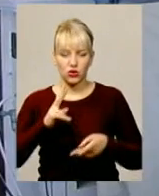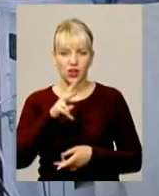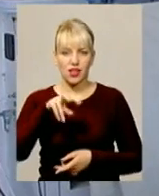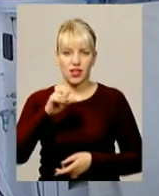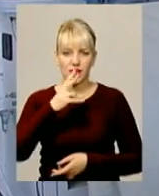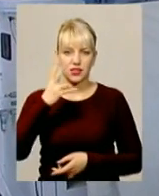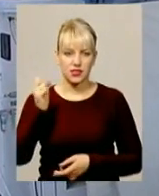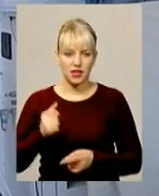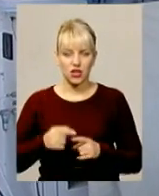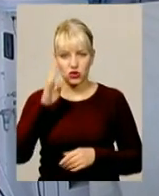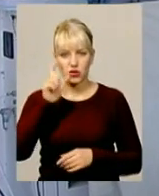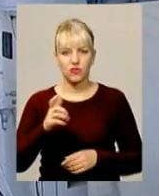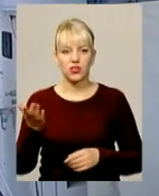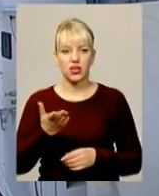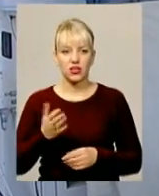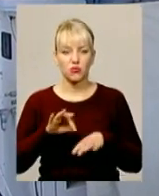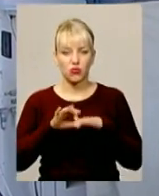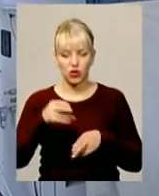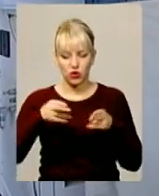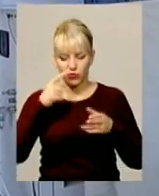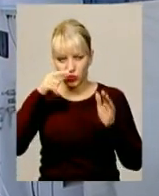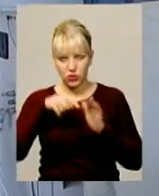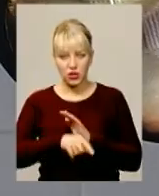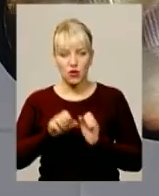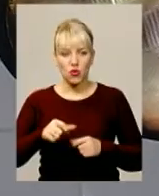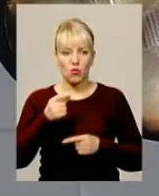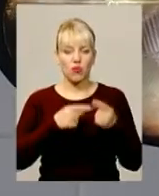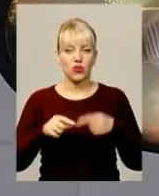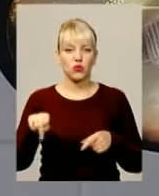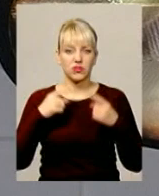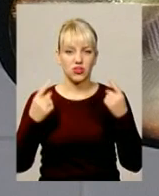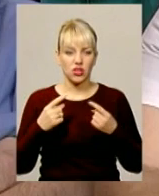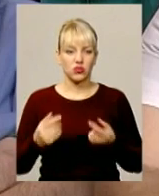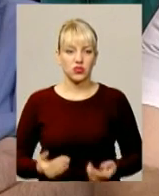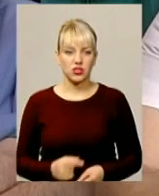проводили хірургічне втручання, зможе повернутися до звичайного життя за два місяці.